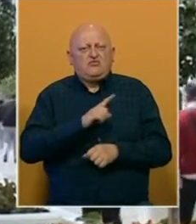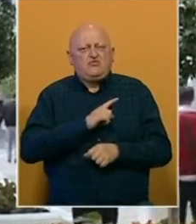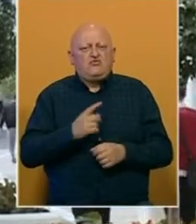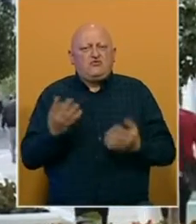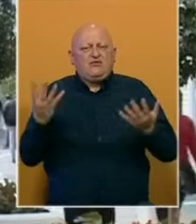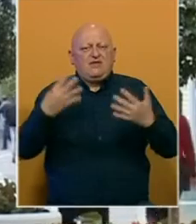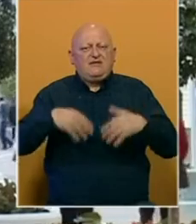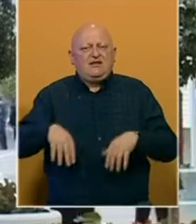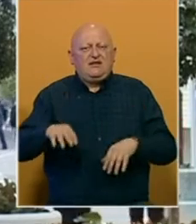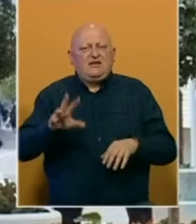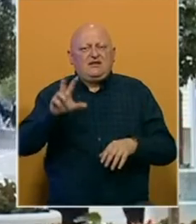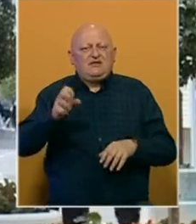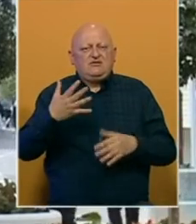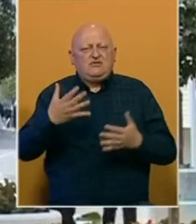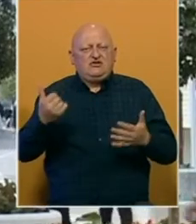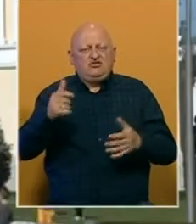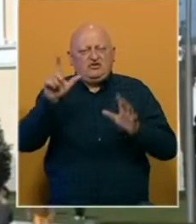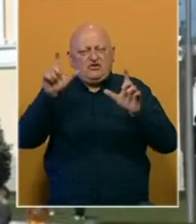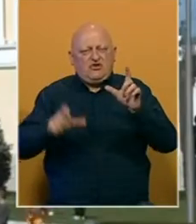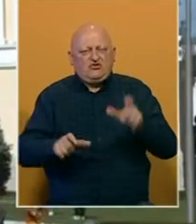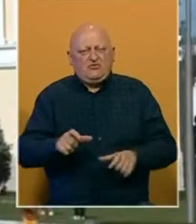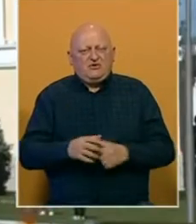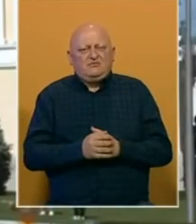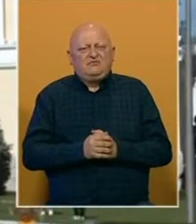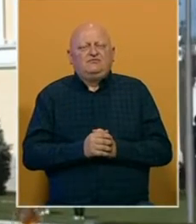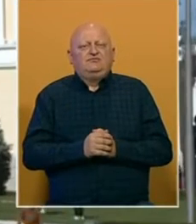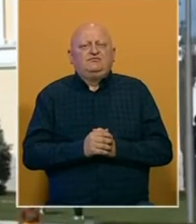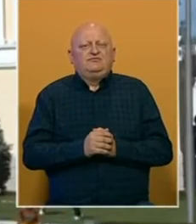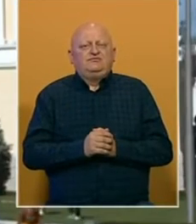BiH je preminulo 9356 osoba.